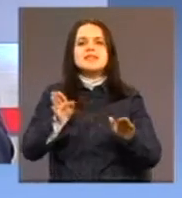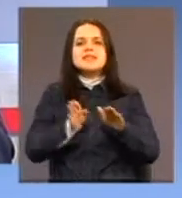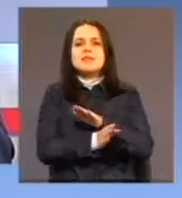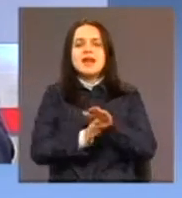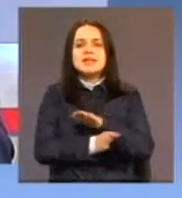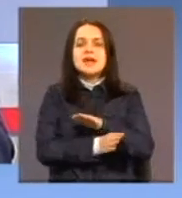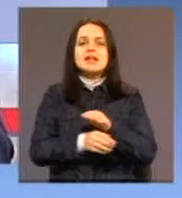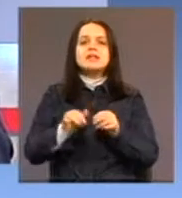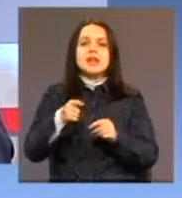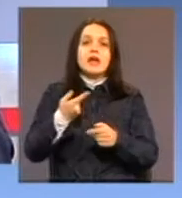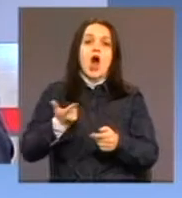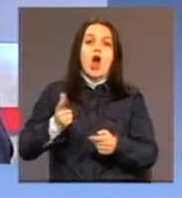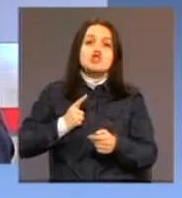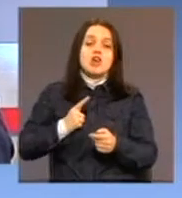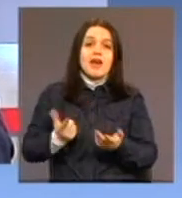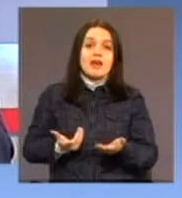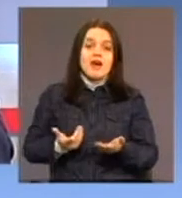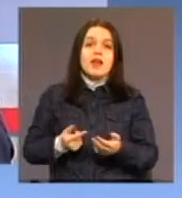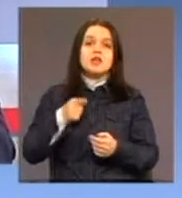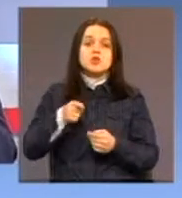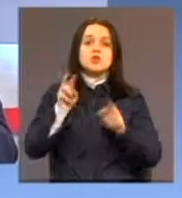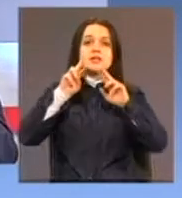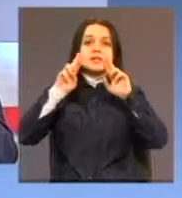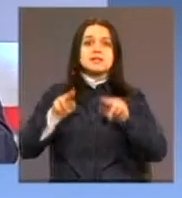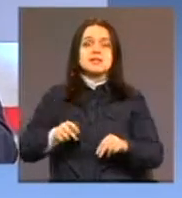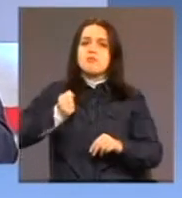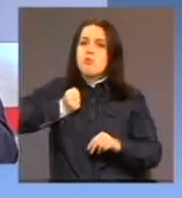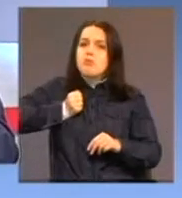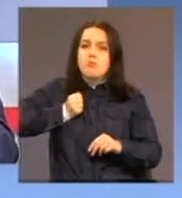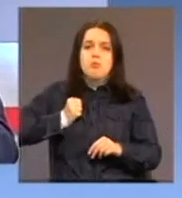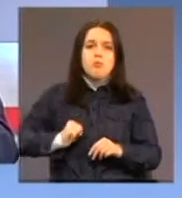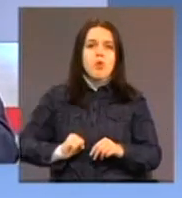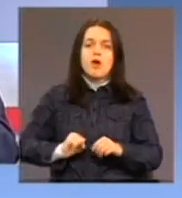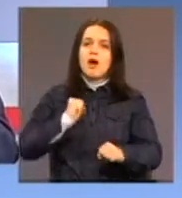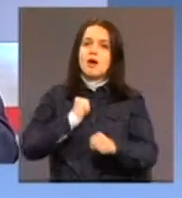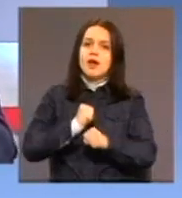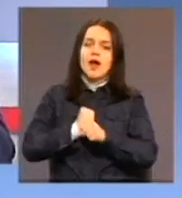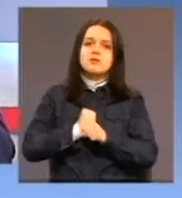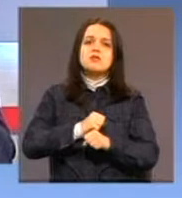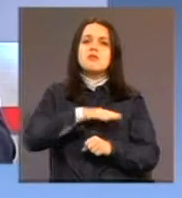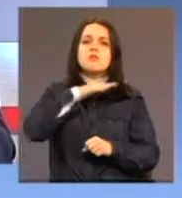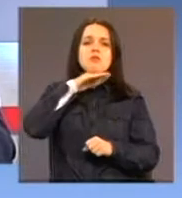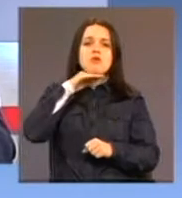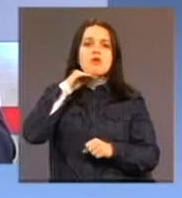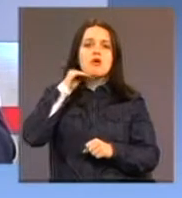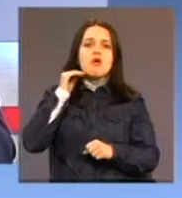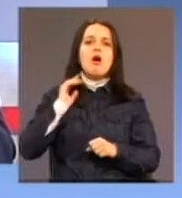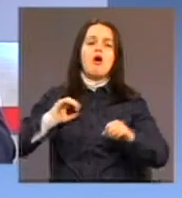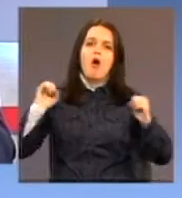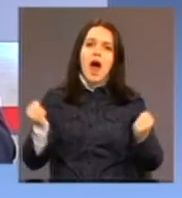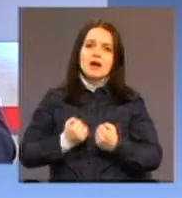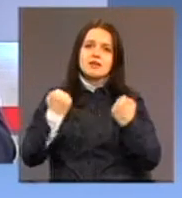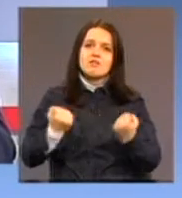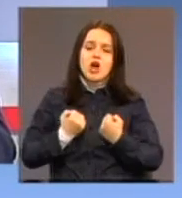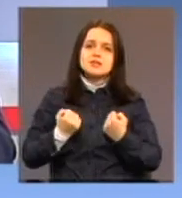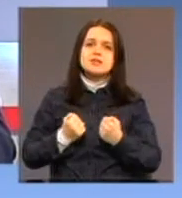očekivan i tu sistem mora raditi mnoštvo aktivnosti na